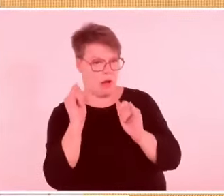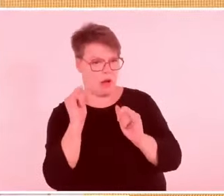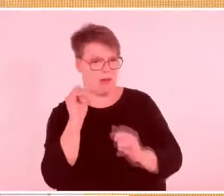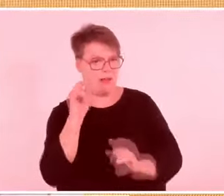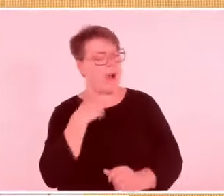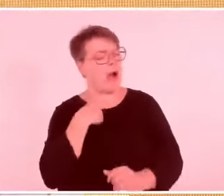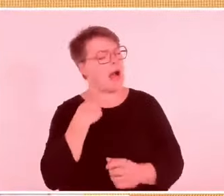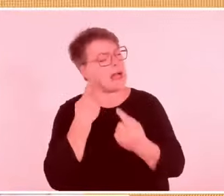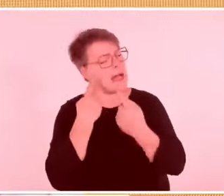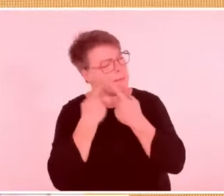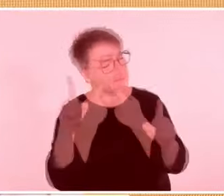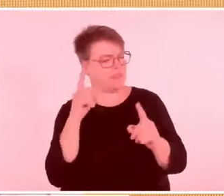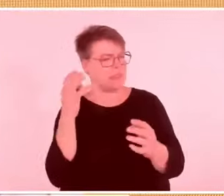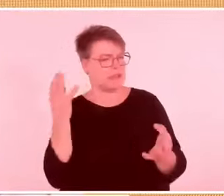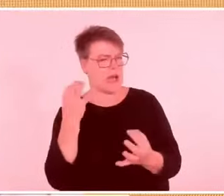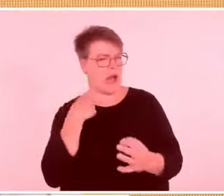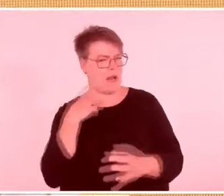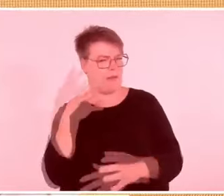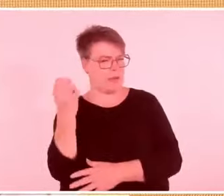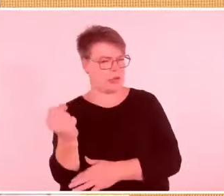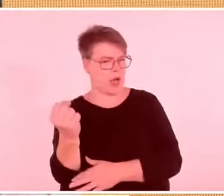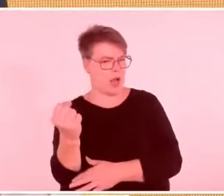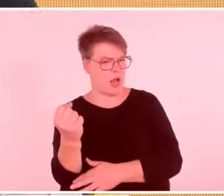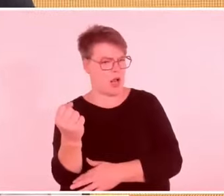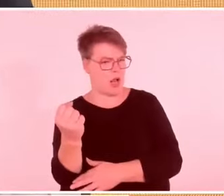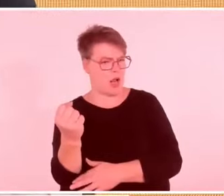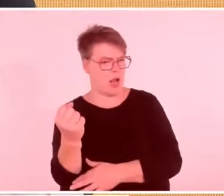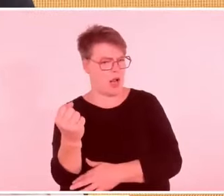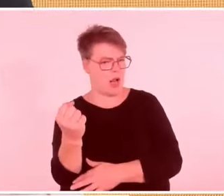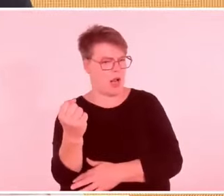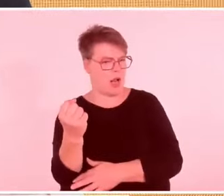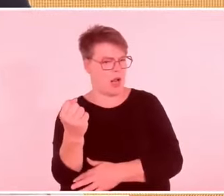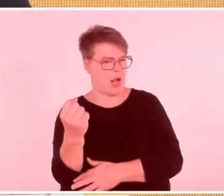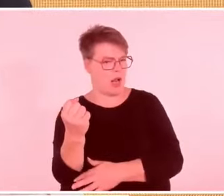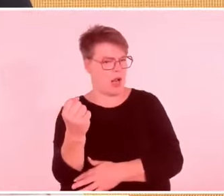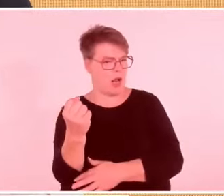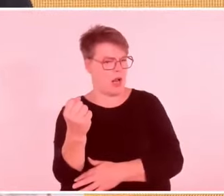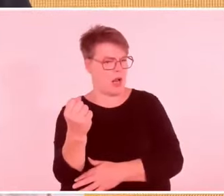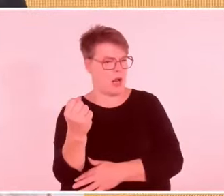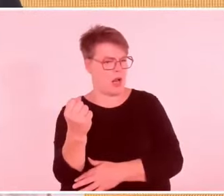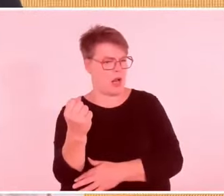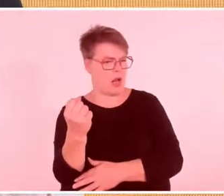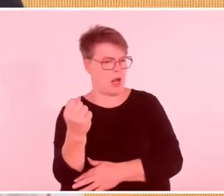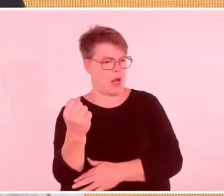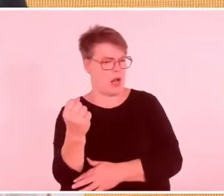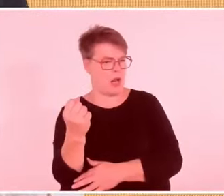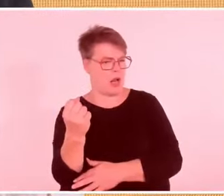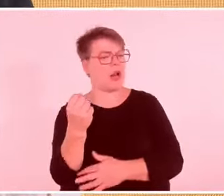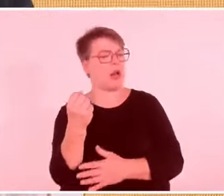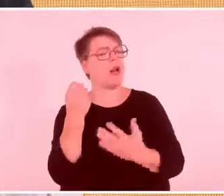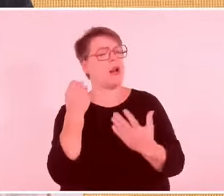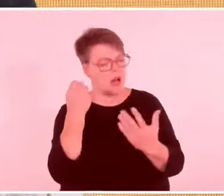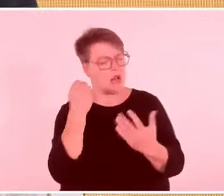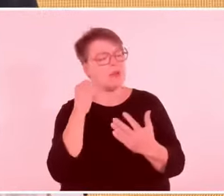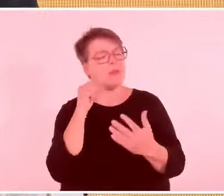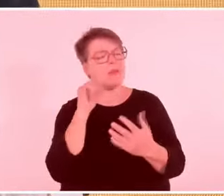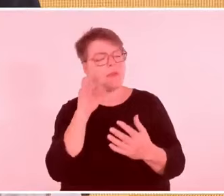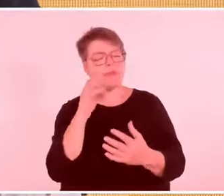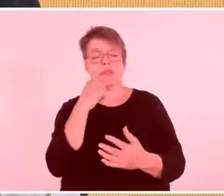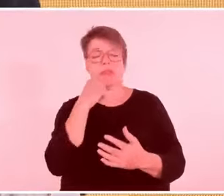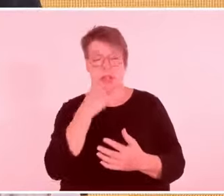Terrorismus der Hamas zu unterstützen oder zu rechtfertigen. Wissen wir überhaupt, wie merkwürdig dieses